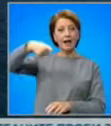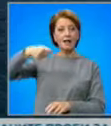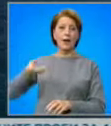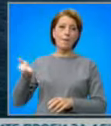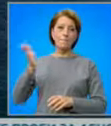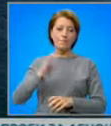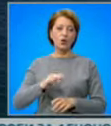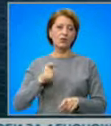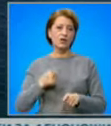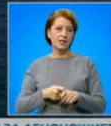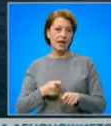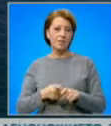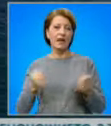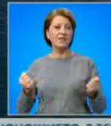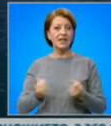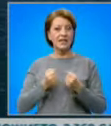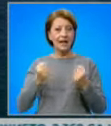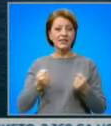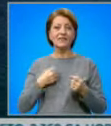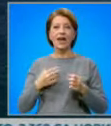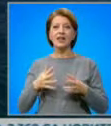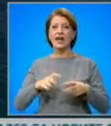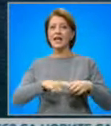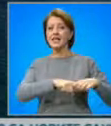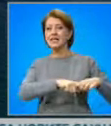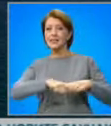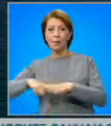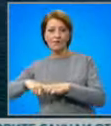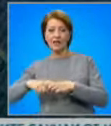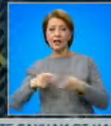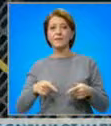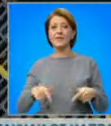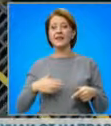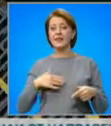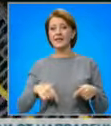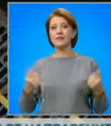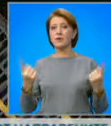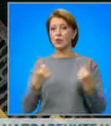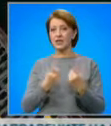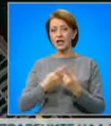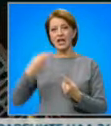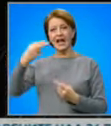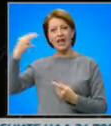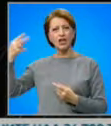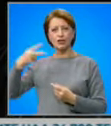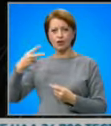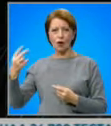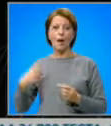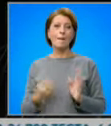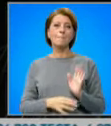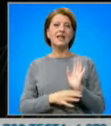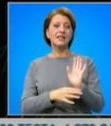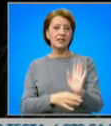операцията по провлачването на заседналия кораб. Днес е имал среща между всички институции. На нея е присъствал представител на